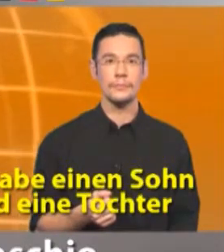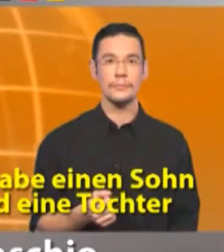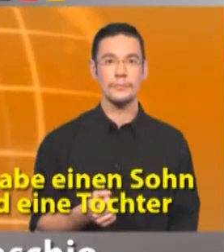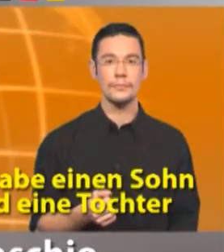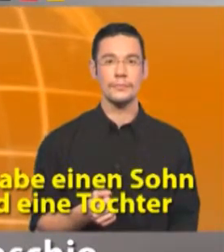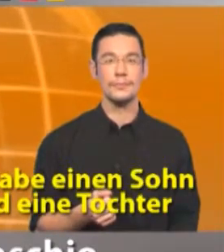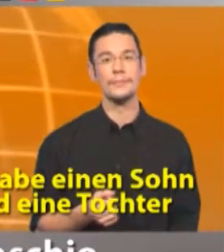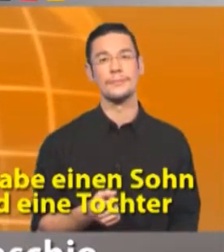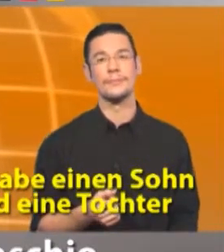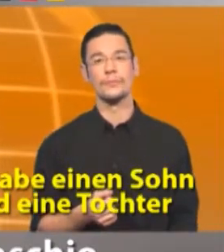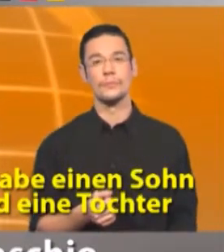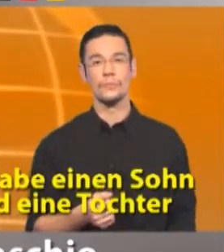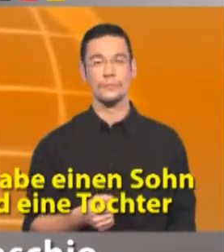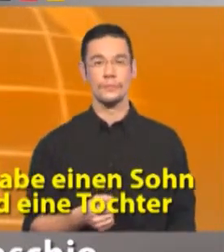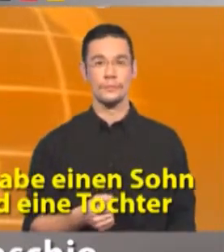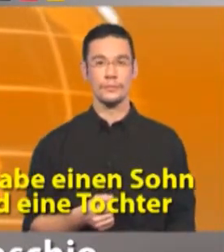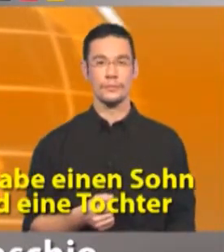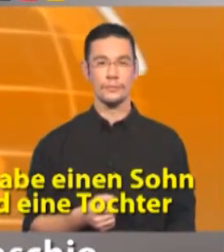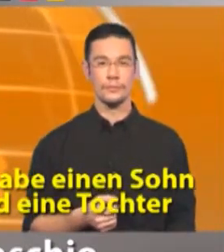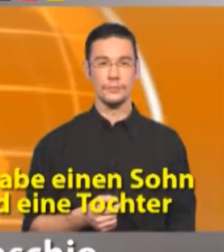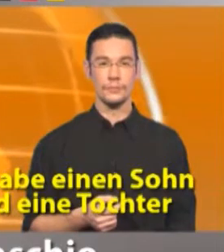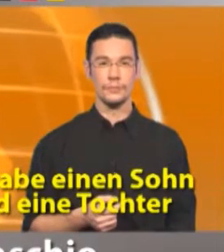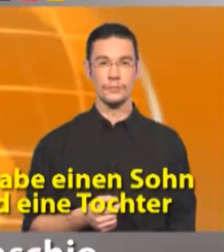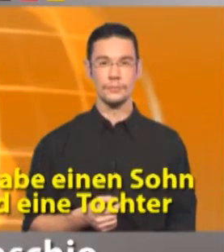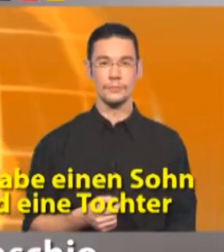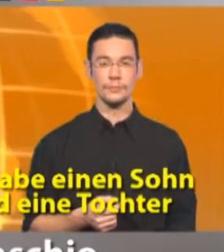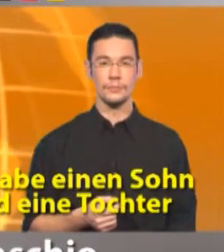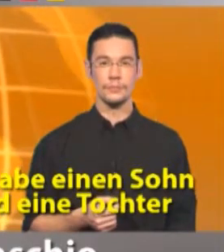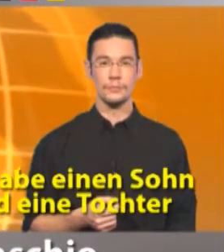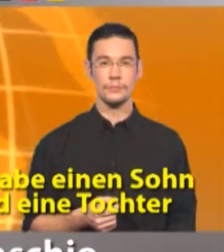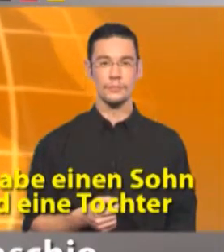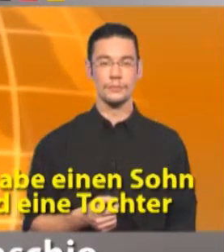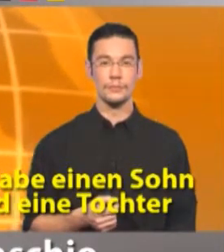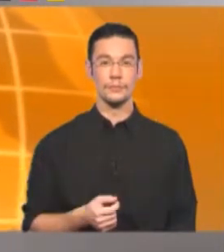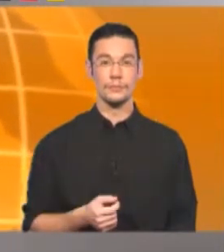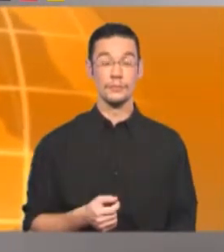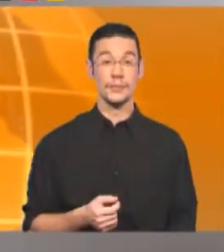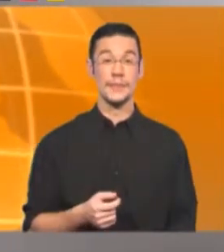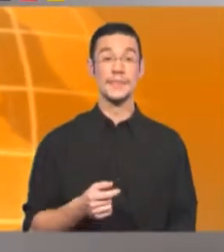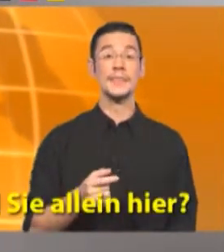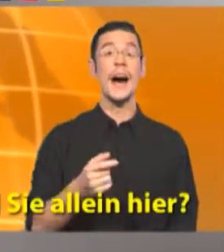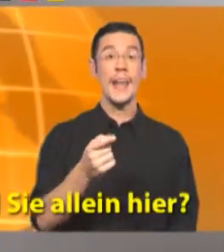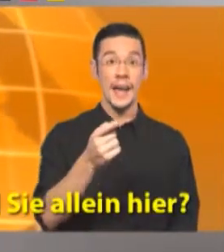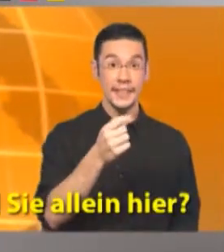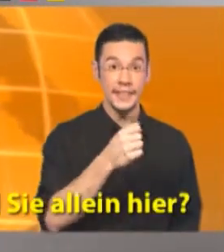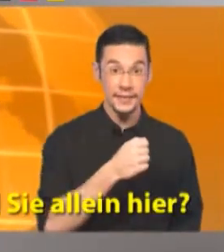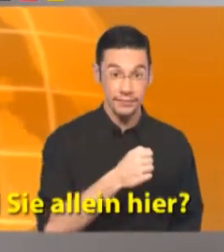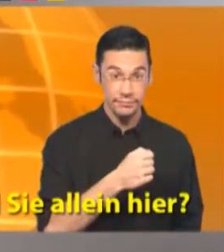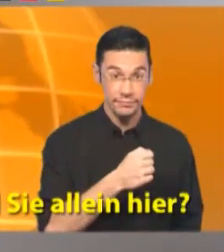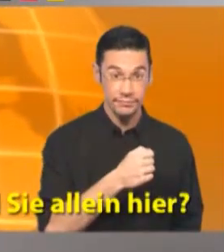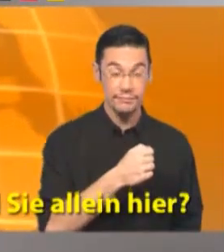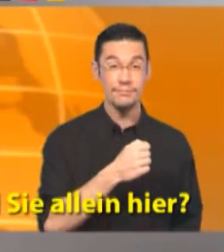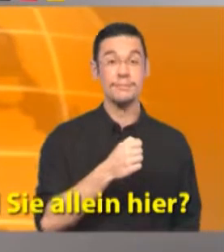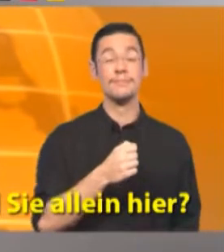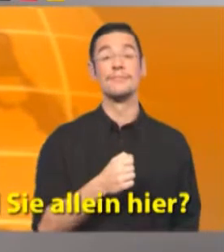e una femmina. Ho un maschio e una femmina. Sind Sie alleine hier?